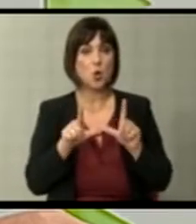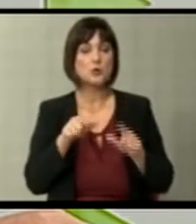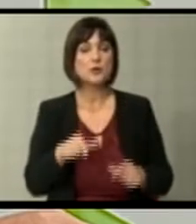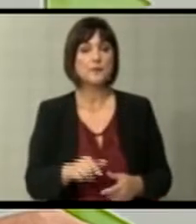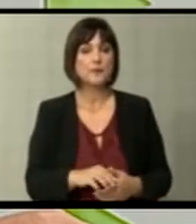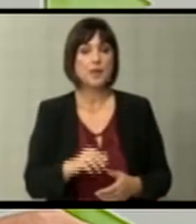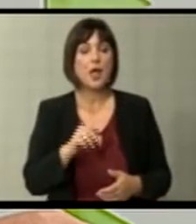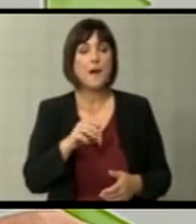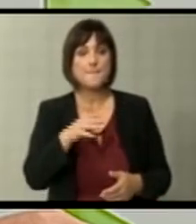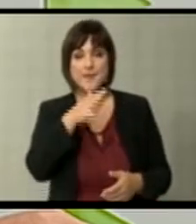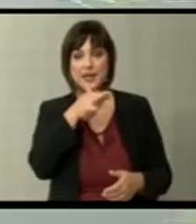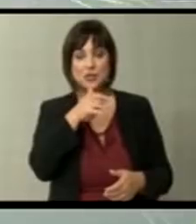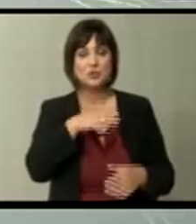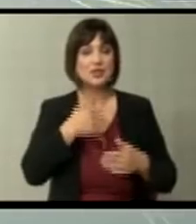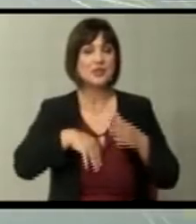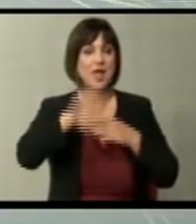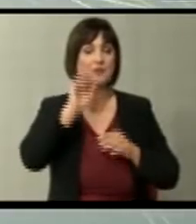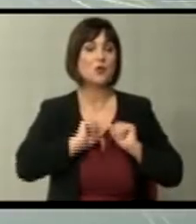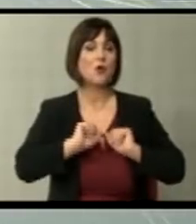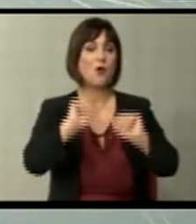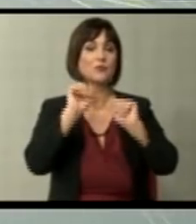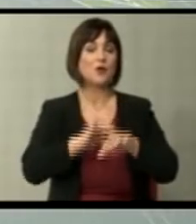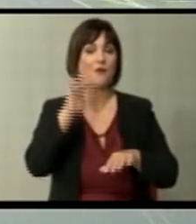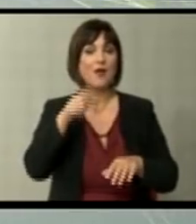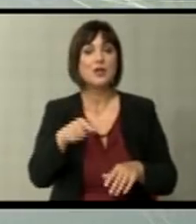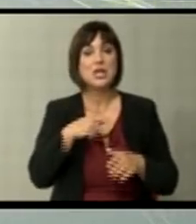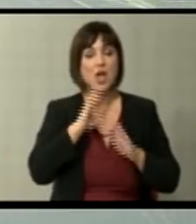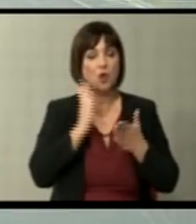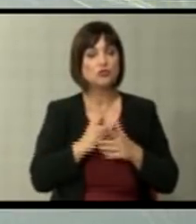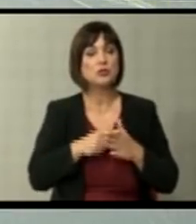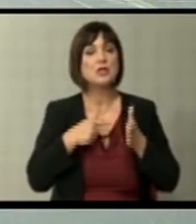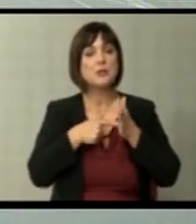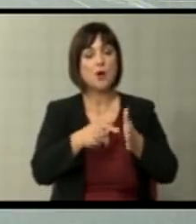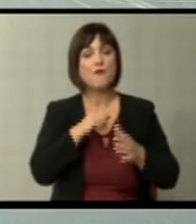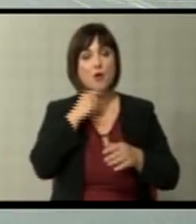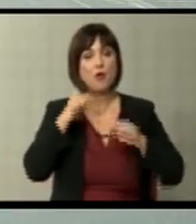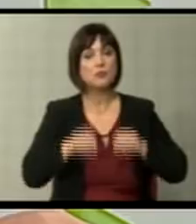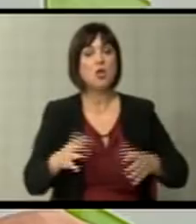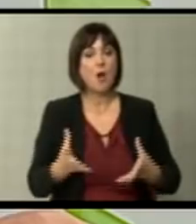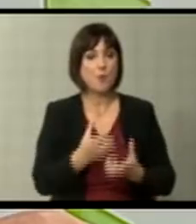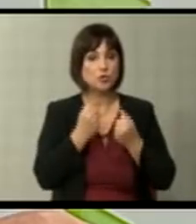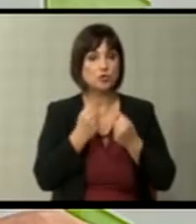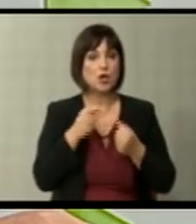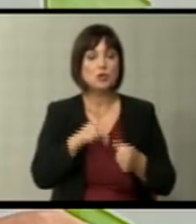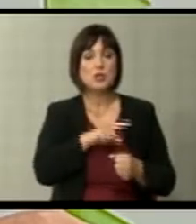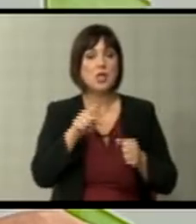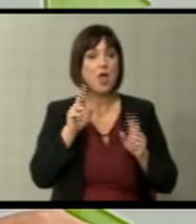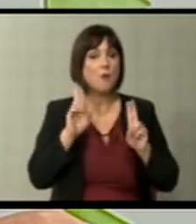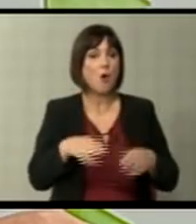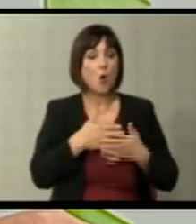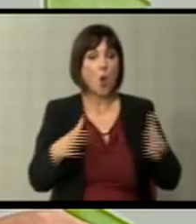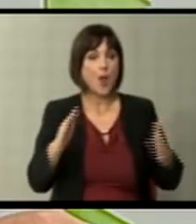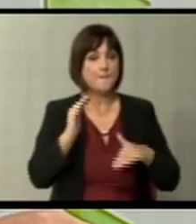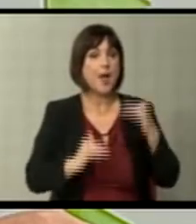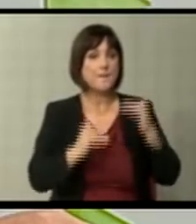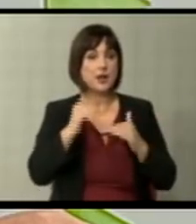кон... Очигледно е дека сме покажале голема истреност во поддржката. Мислам дека е дури неверојатно во голема